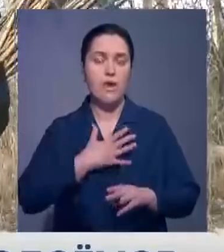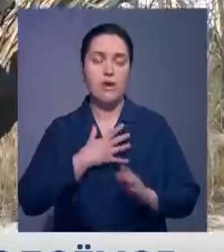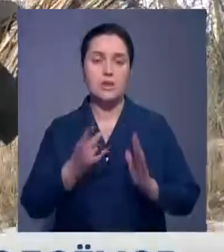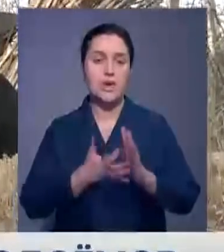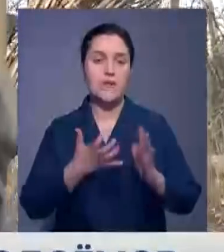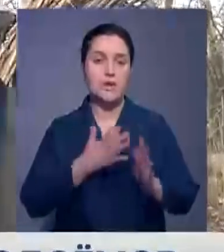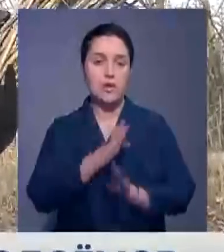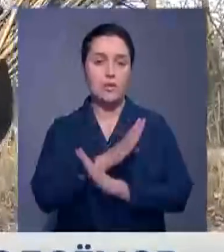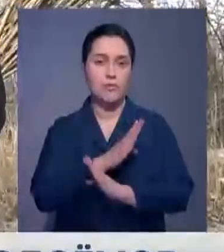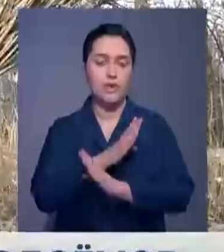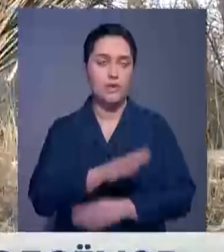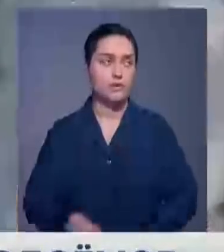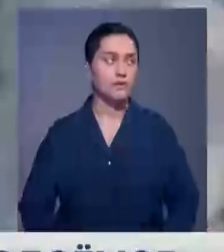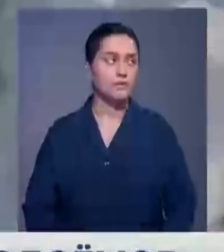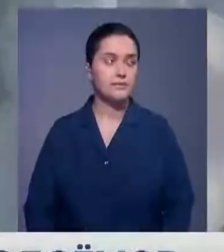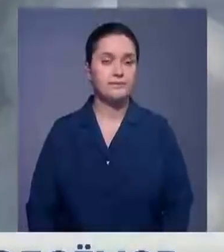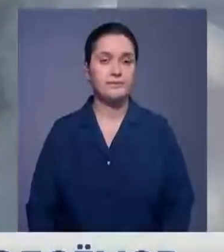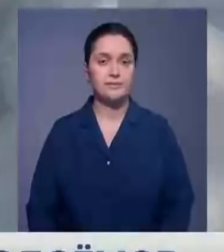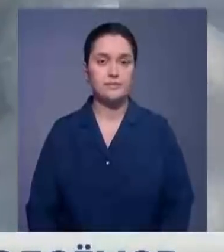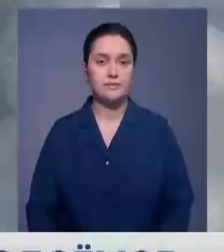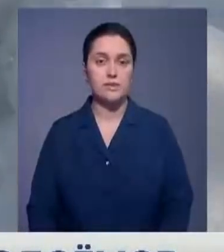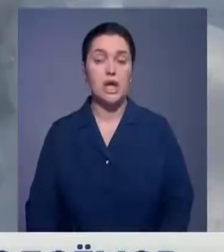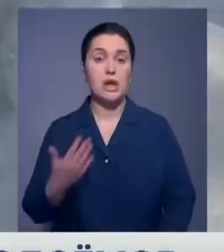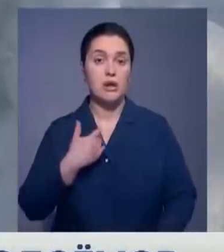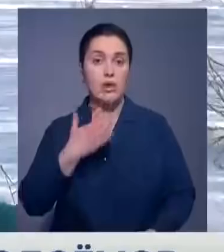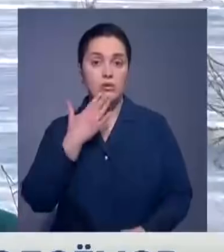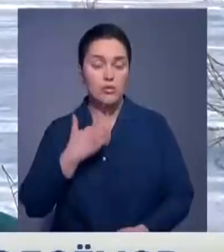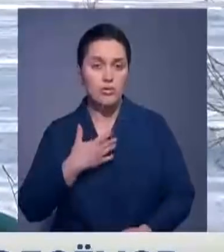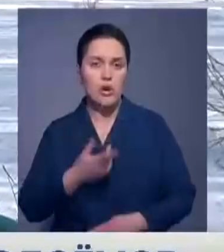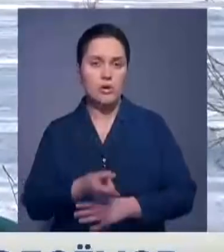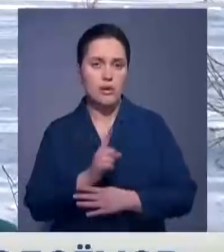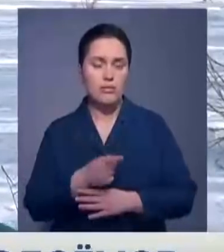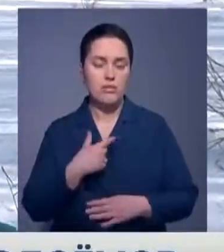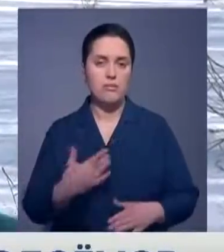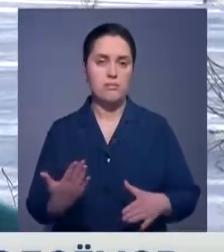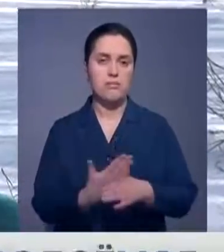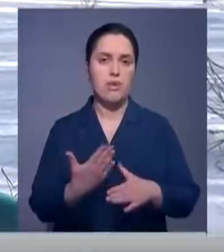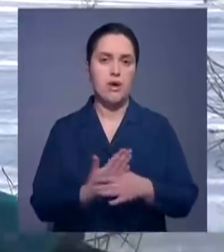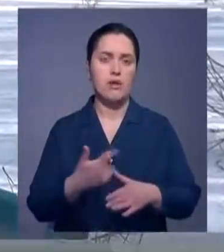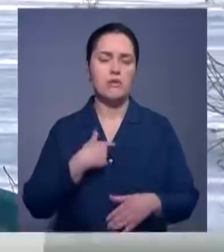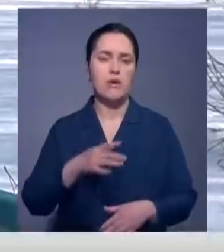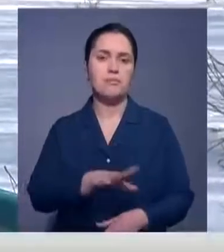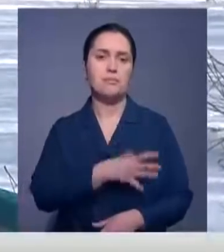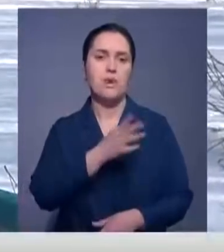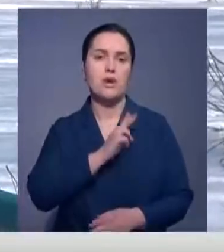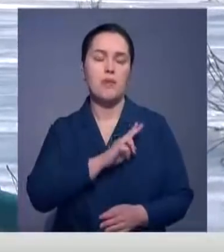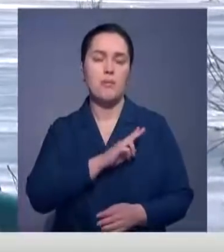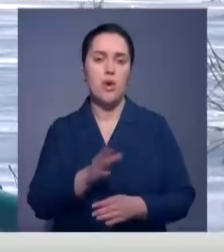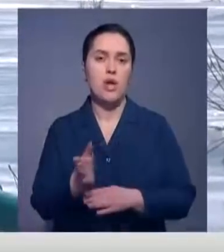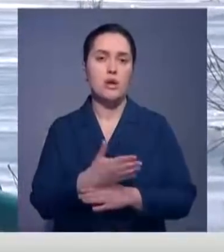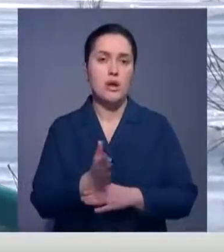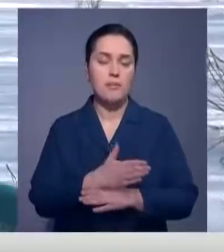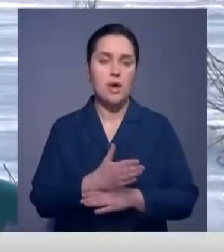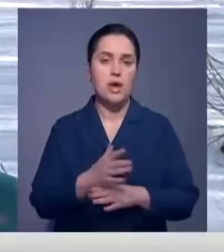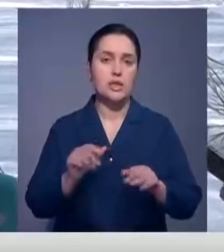Человек любит рыбалку, он должен и помогать в сохранении рыбных запасов. Раньше работал в рыбоинспекции в 80-х годах. В то